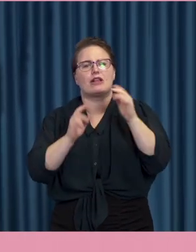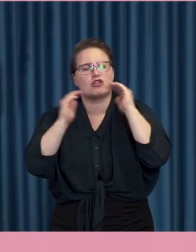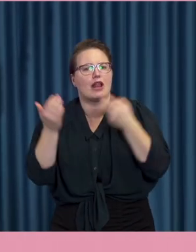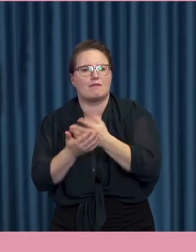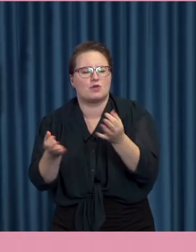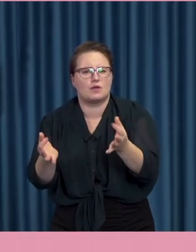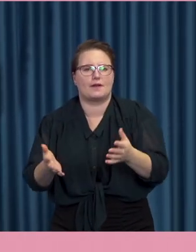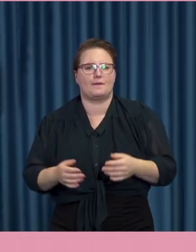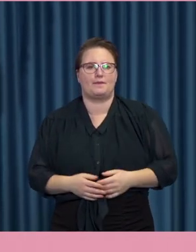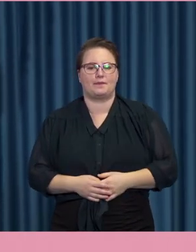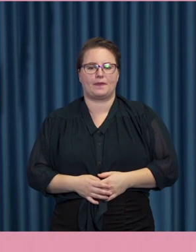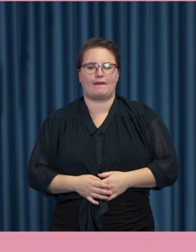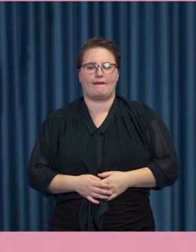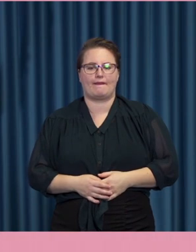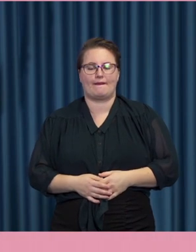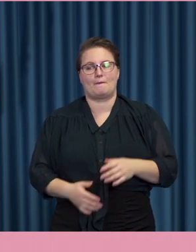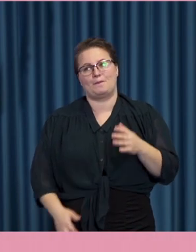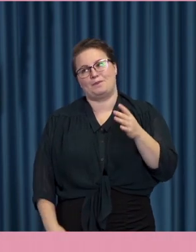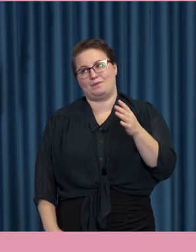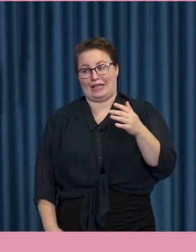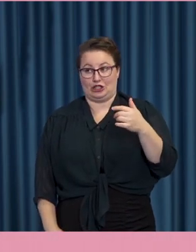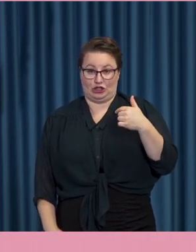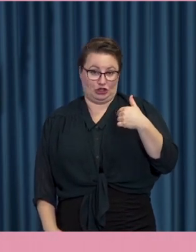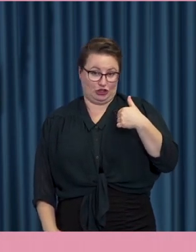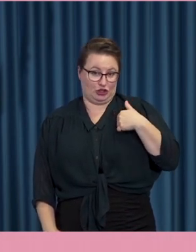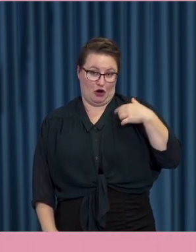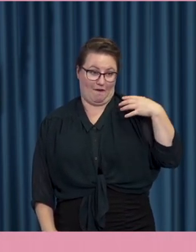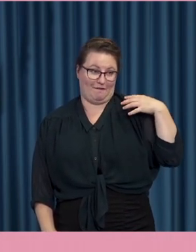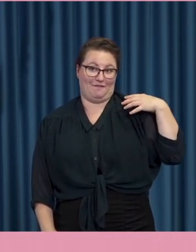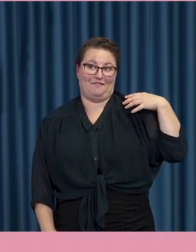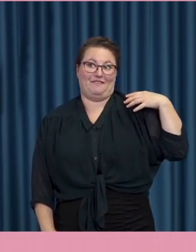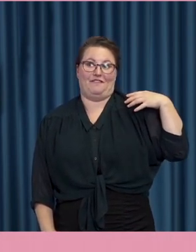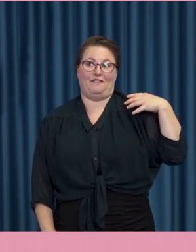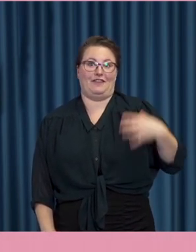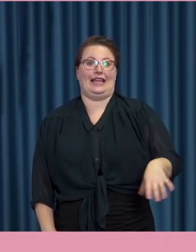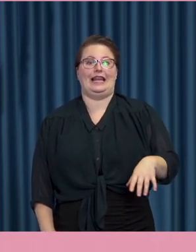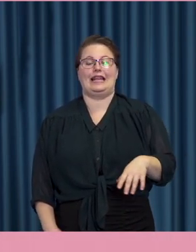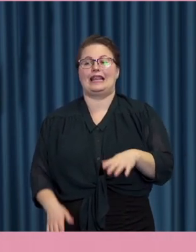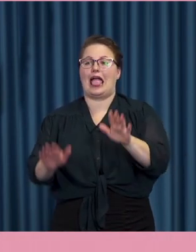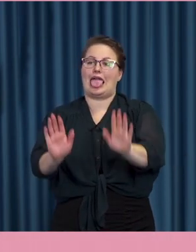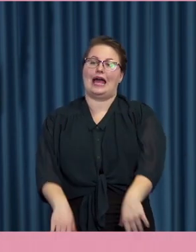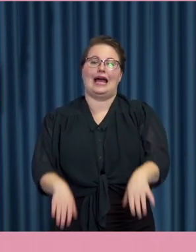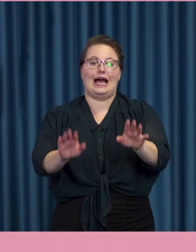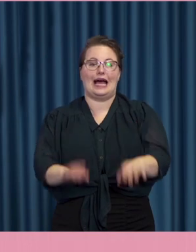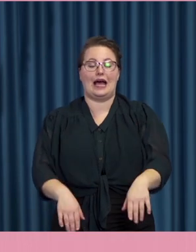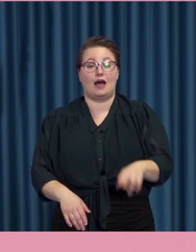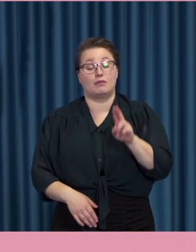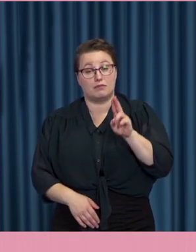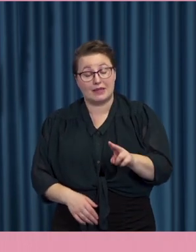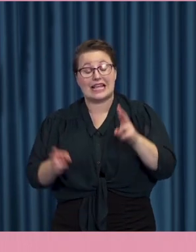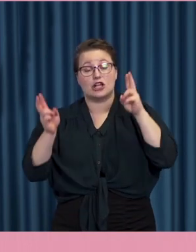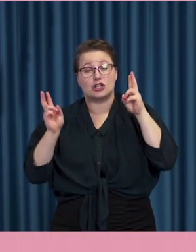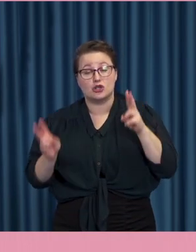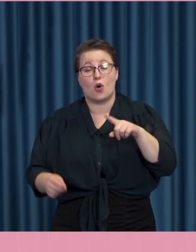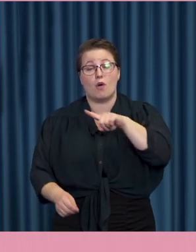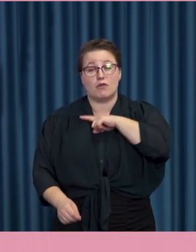till att börja med, jag vill ju inte nedtona den skiten som väldigt många utsätts för. Och folk som engagerar sig, jag vill inte